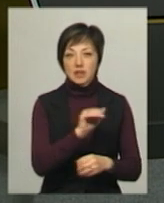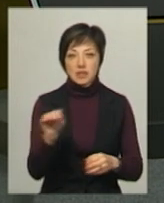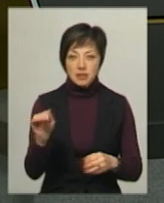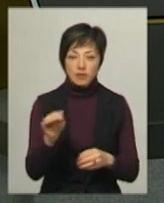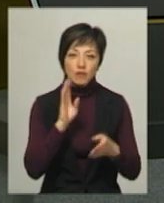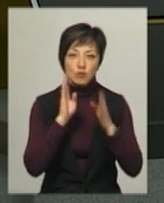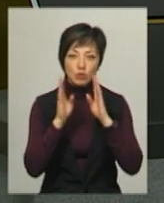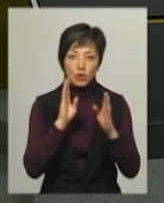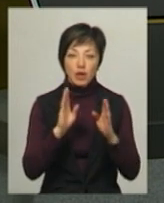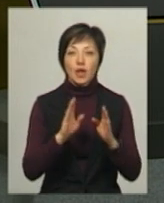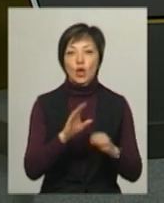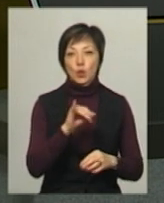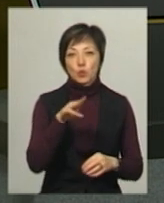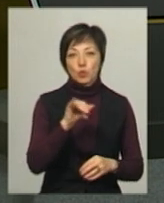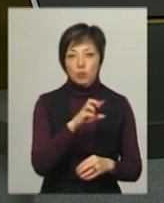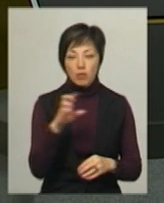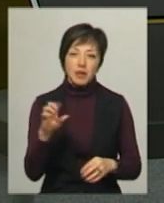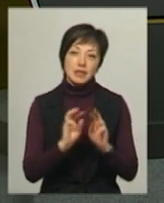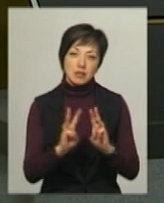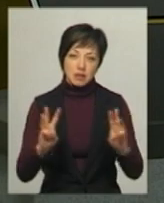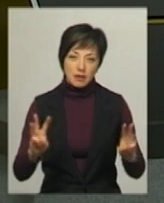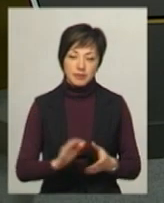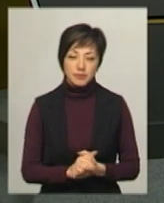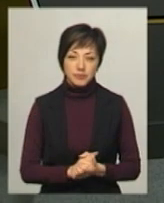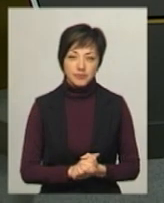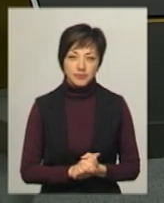сторінці Facebook, мережі YouTube та на нашому офіційному сайті.